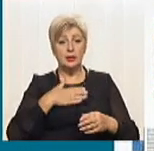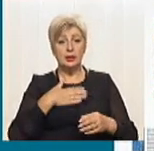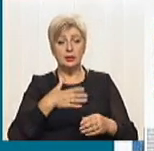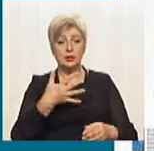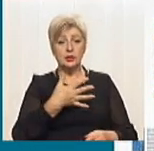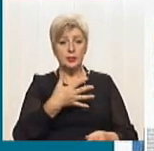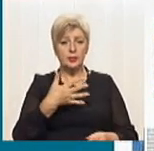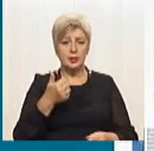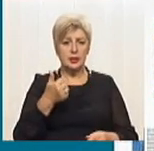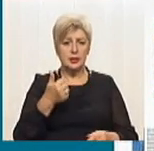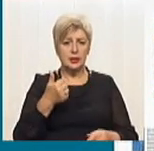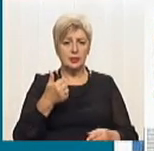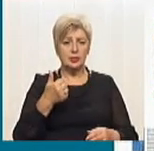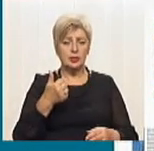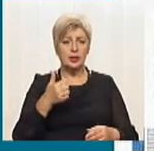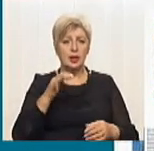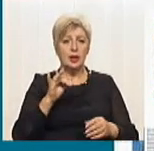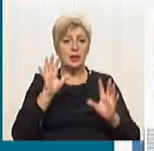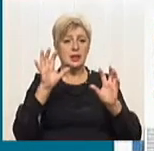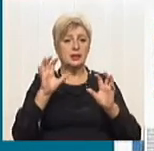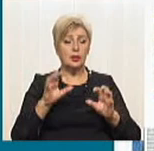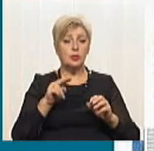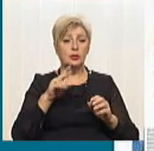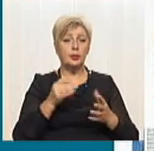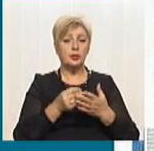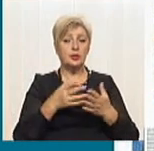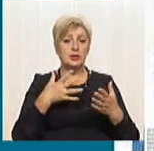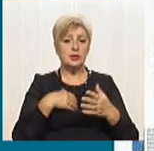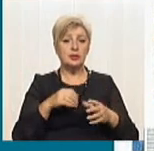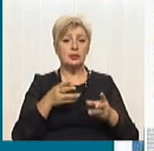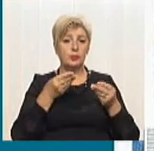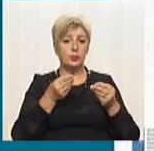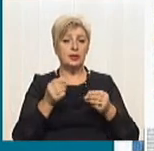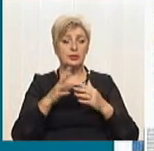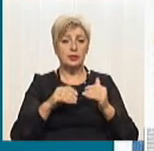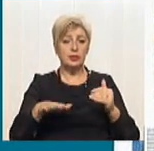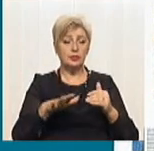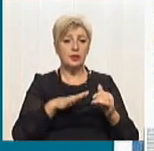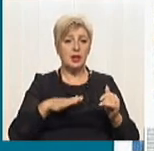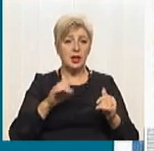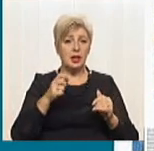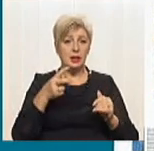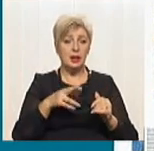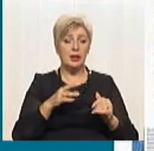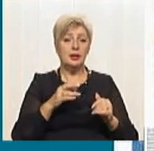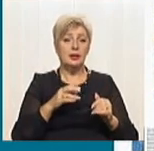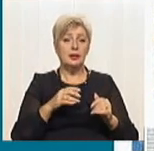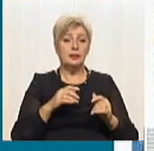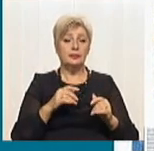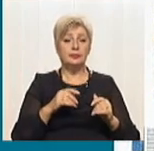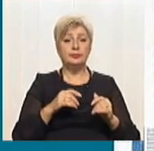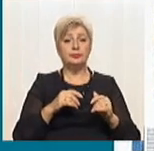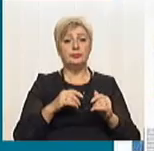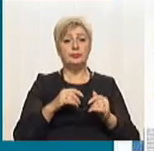йде. І закон про оцінку впливу довкілля охвалено в рамках зобов'язань України перед ЄС згідно з угодою про